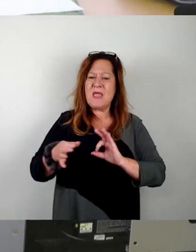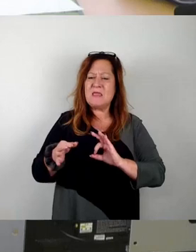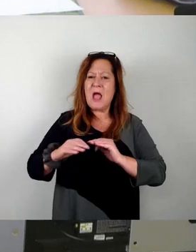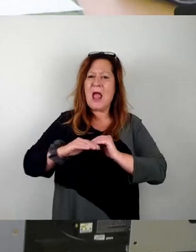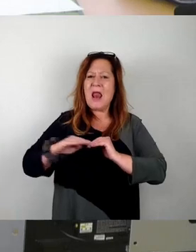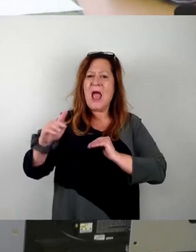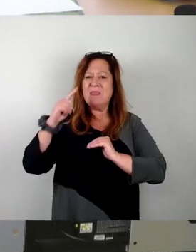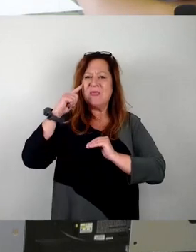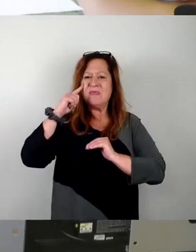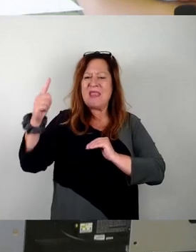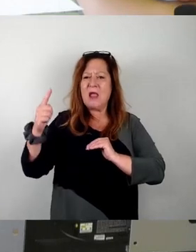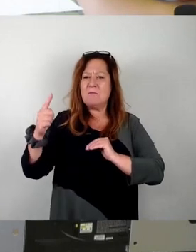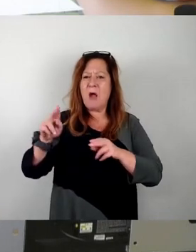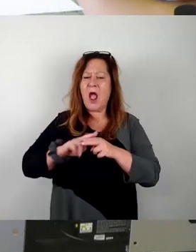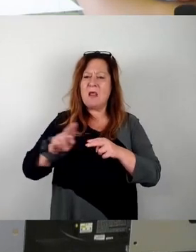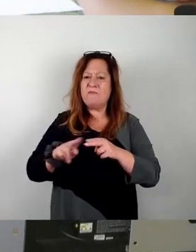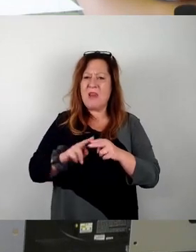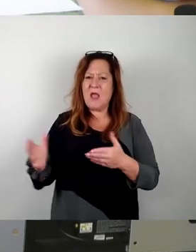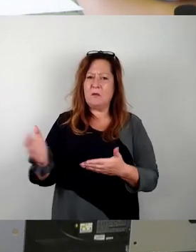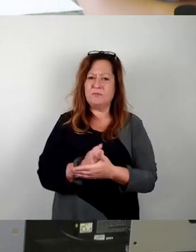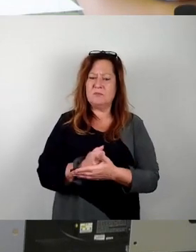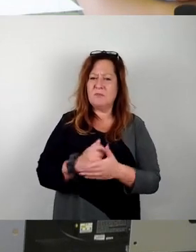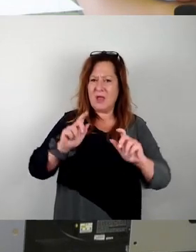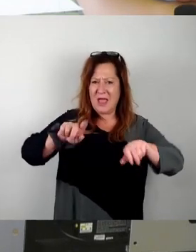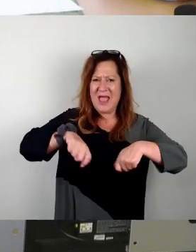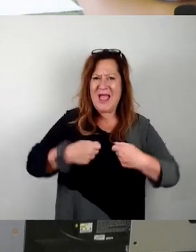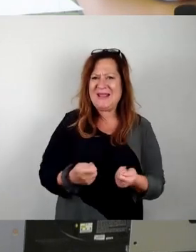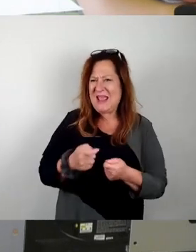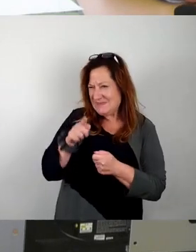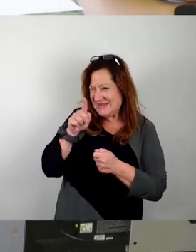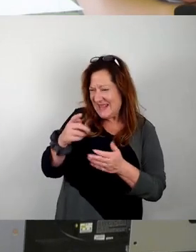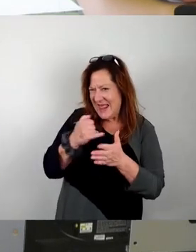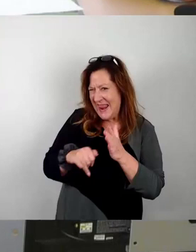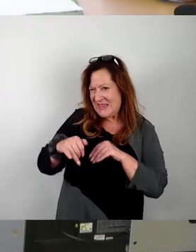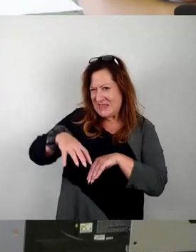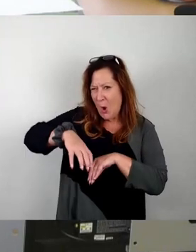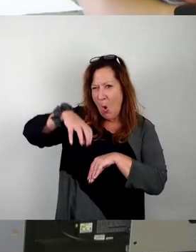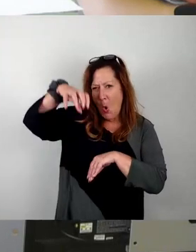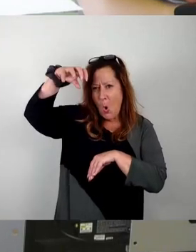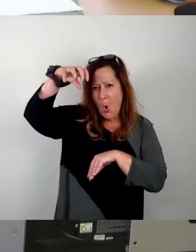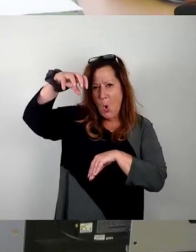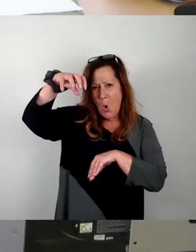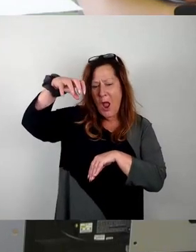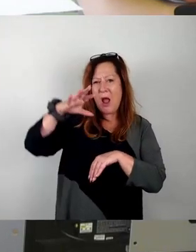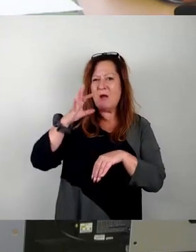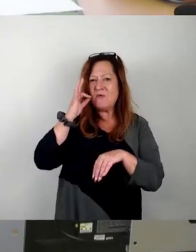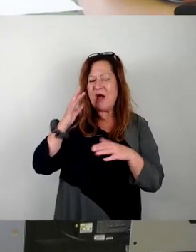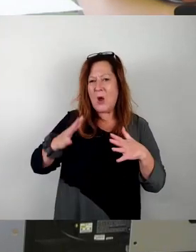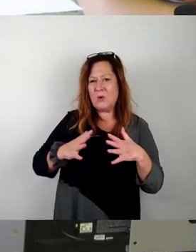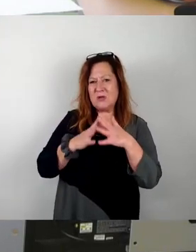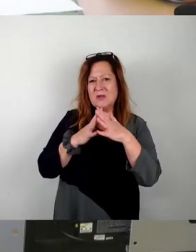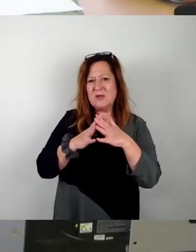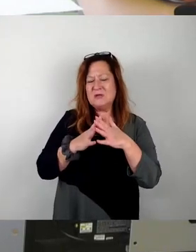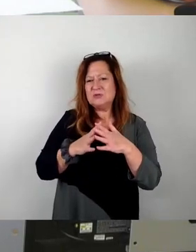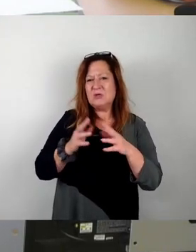kassiert worden sind. Ergebnis dieses letztgenannten Hochhauses wäre es gewesen, dass von Süden her die Frauenkirche in der Stadtsiläte Dresdens nicht mehr erkennbar